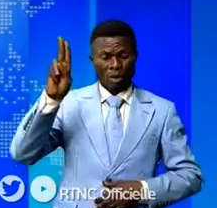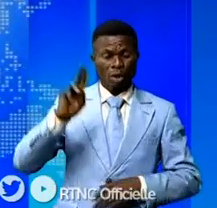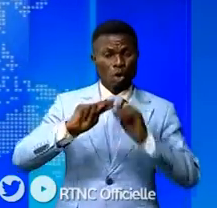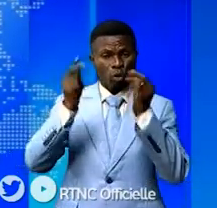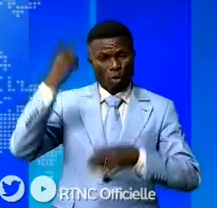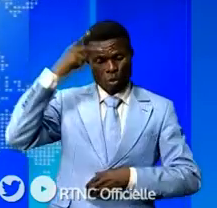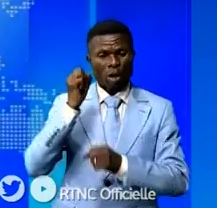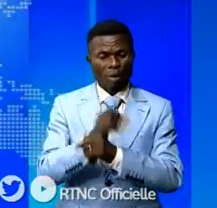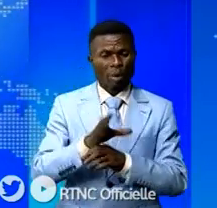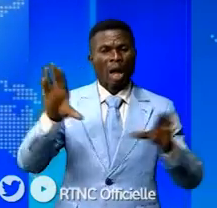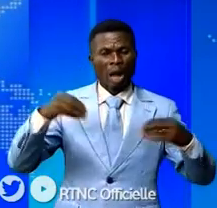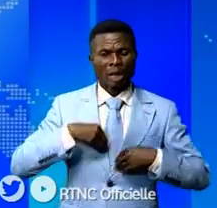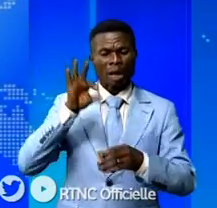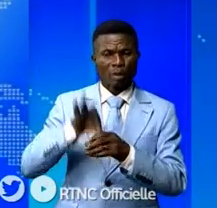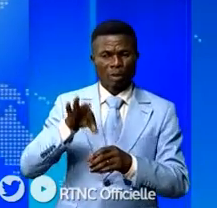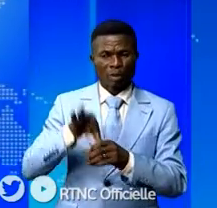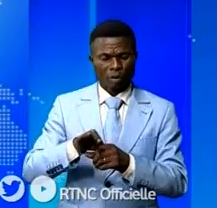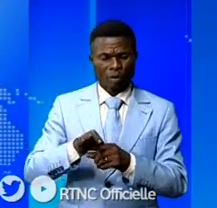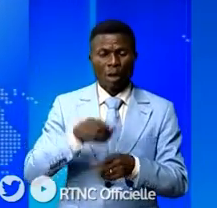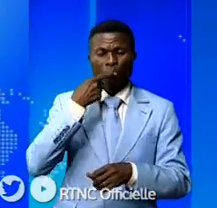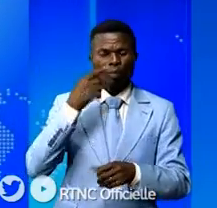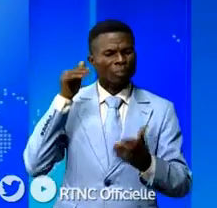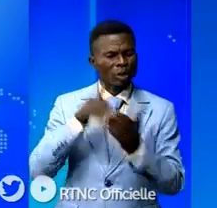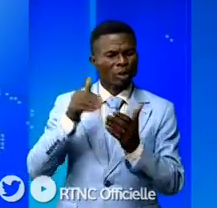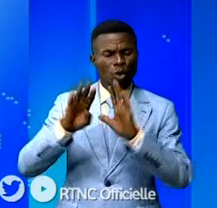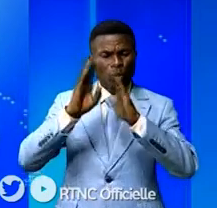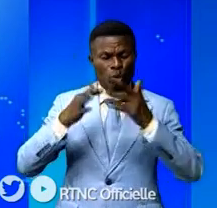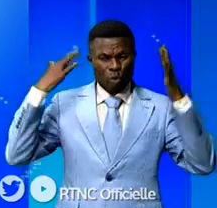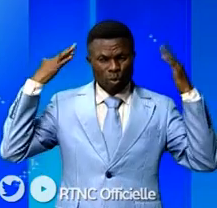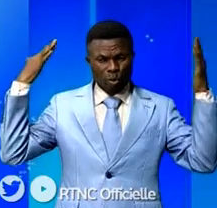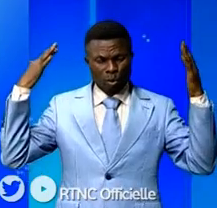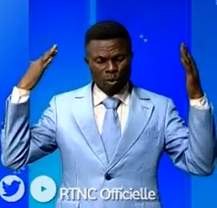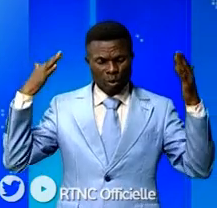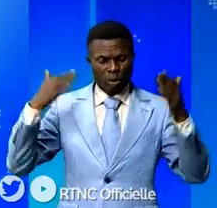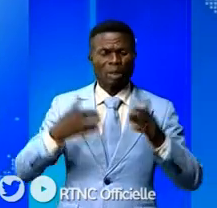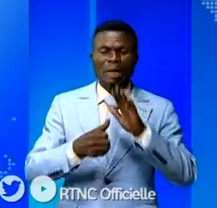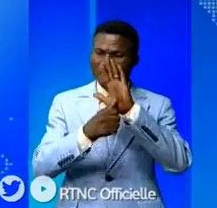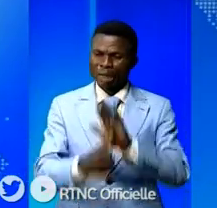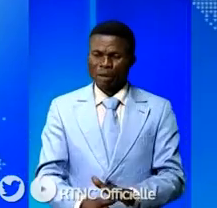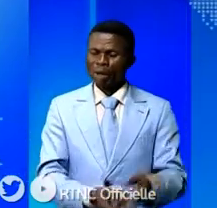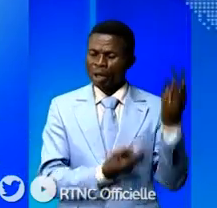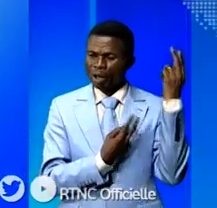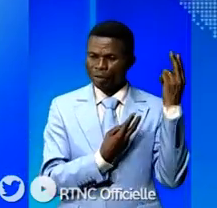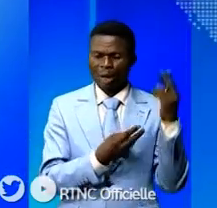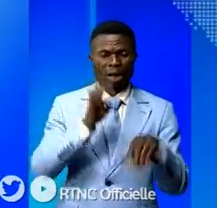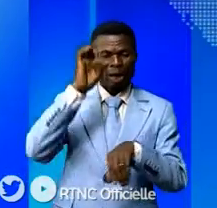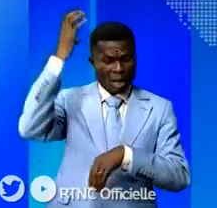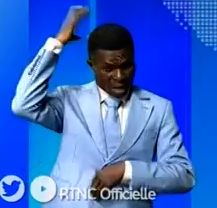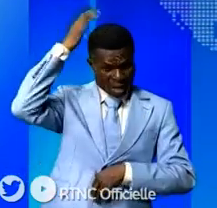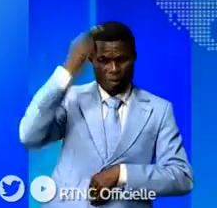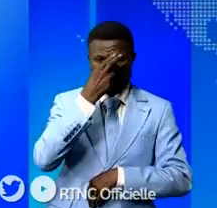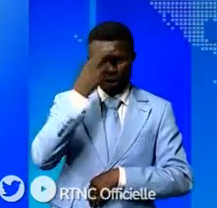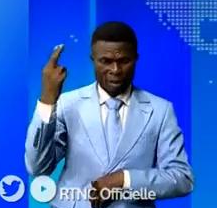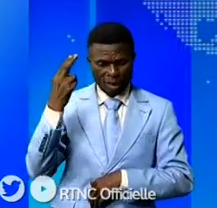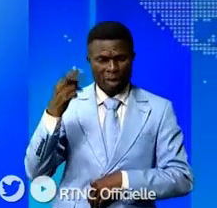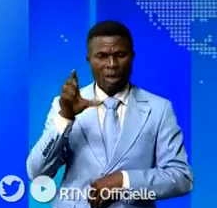à aller aux élections où Gistin Kabouya s'insurge contre toute campagne visant à discréditer la mission des évêques catholiques réunis au